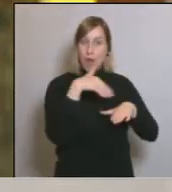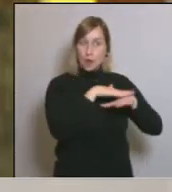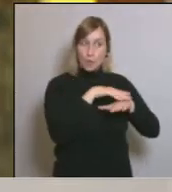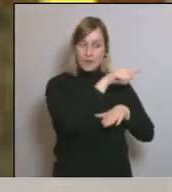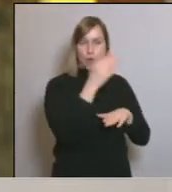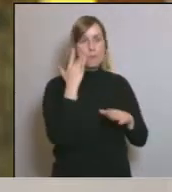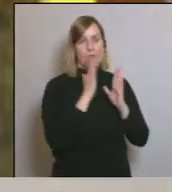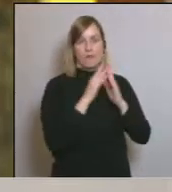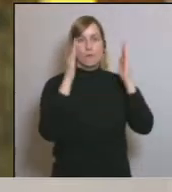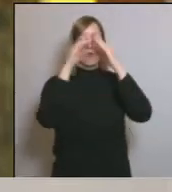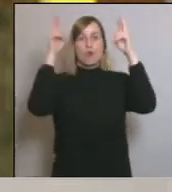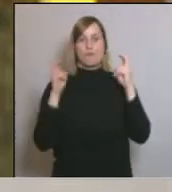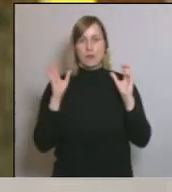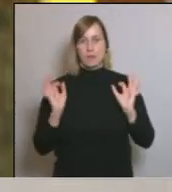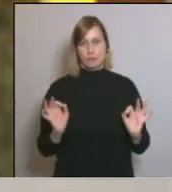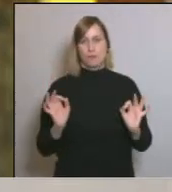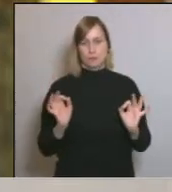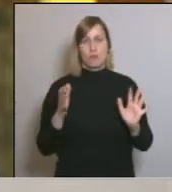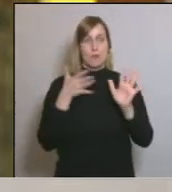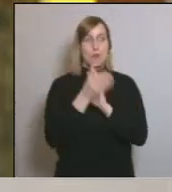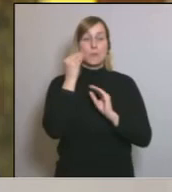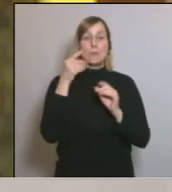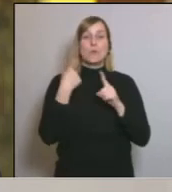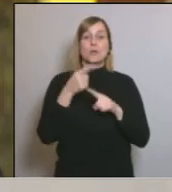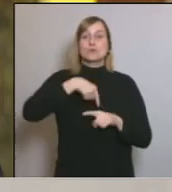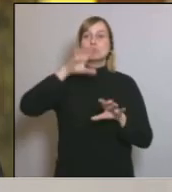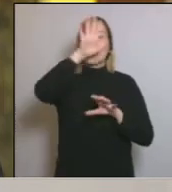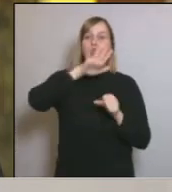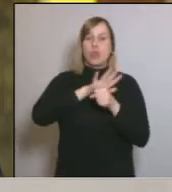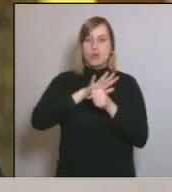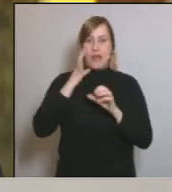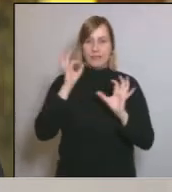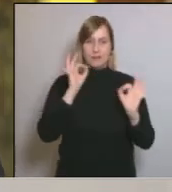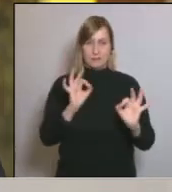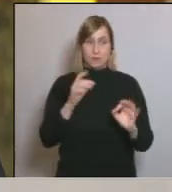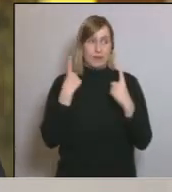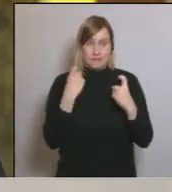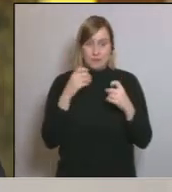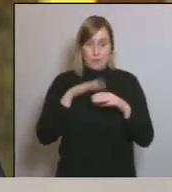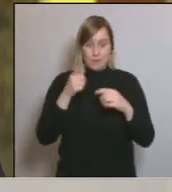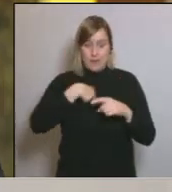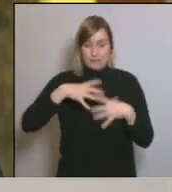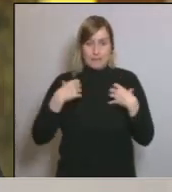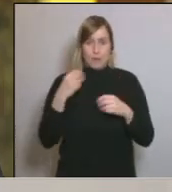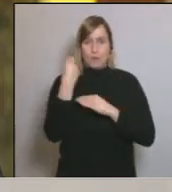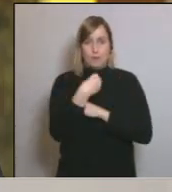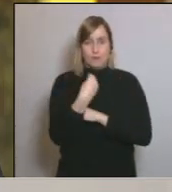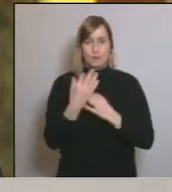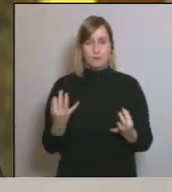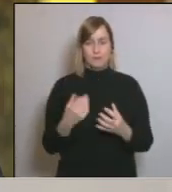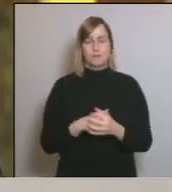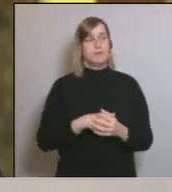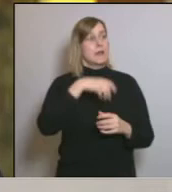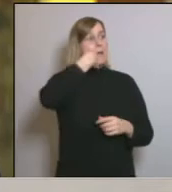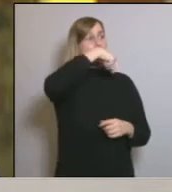confinament perquè creem que som zones de risc i que ho necessitem per la protecció de la nostra salut el president Sánchez ha